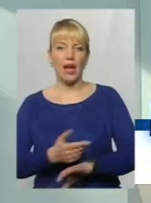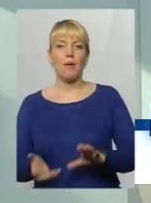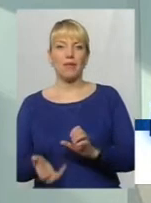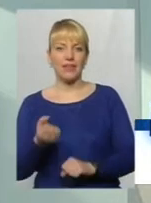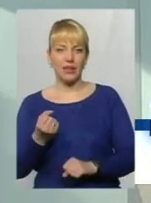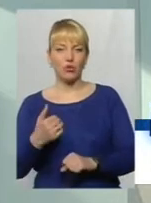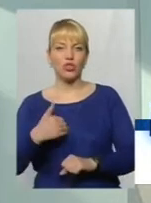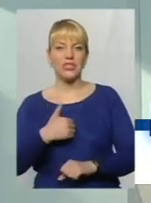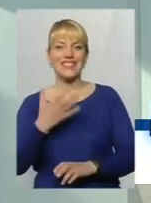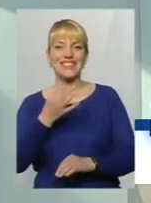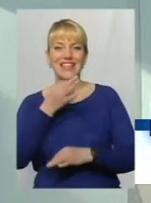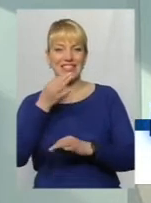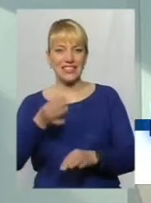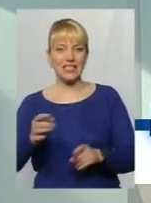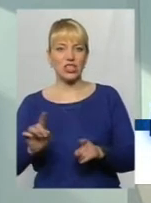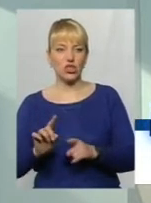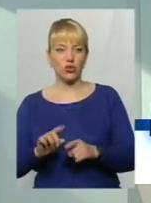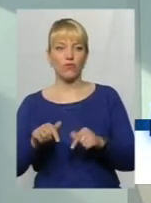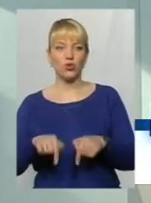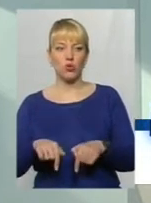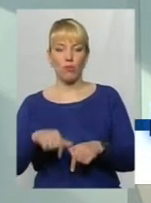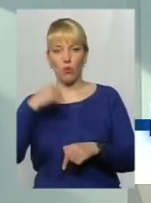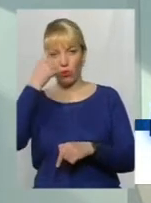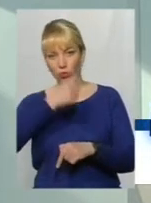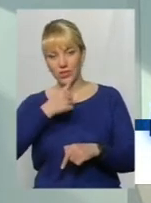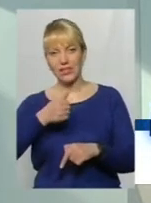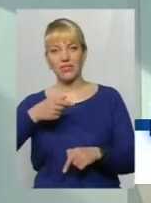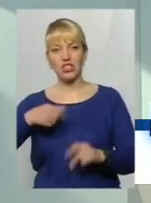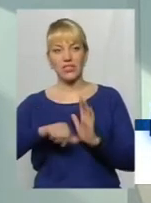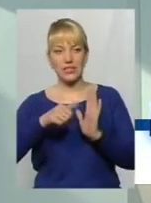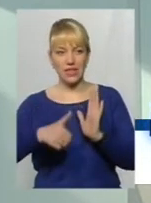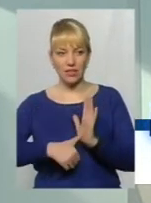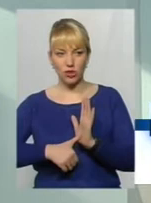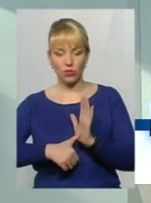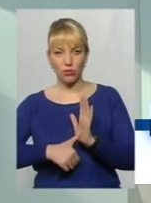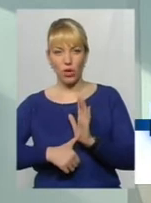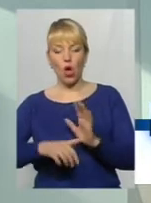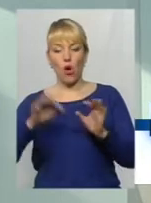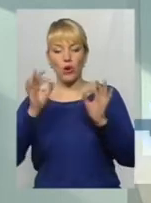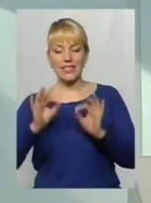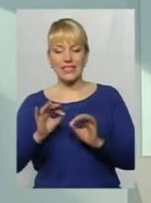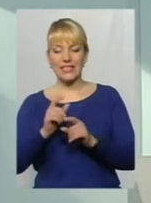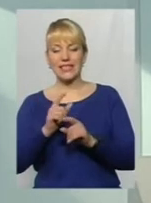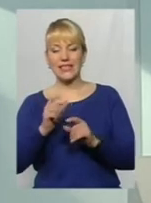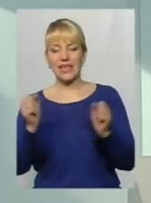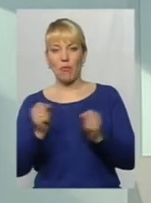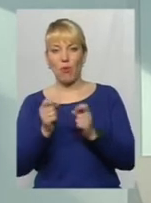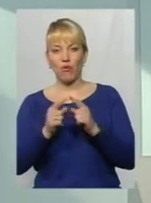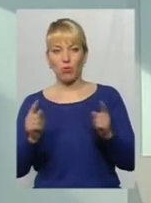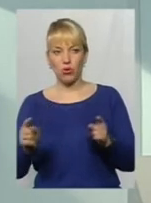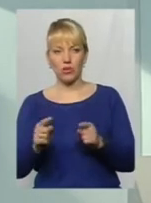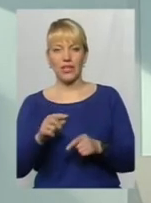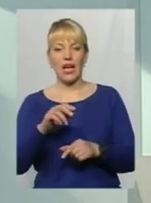сказати, що в цьому році, в 16-му, в